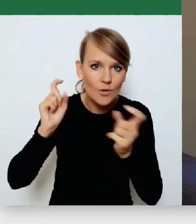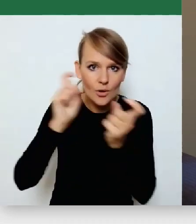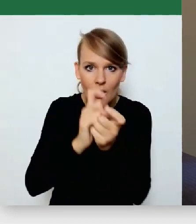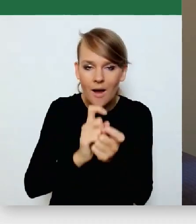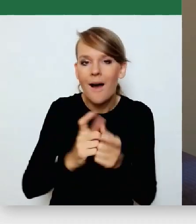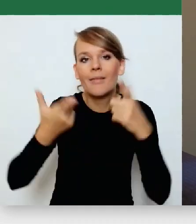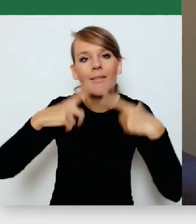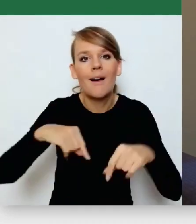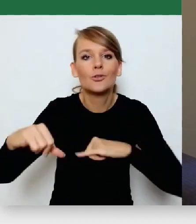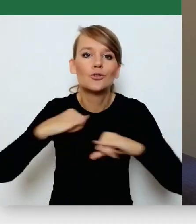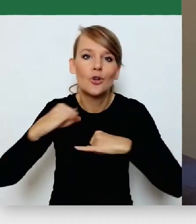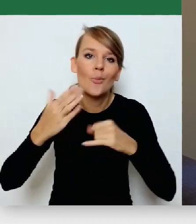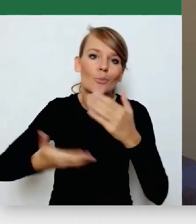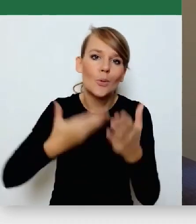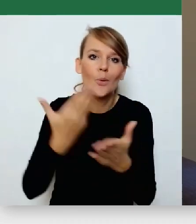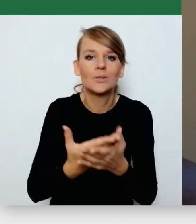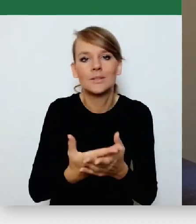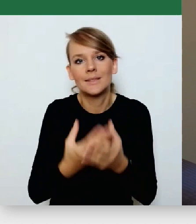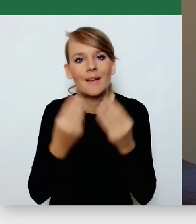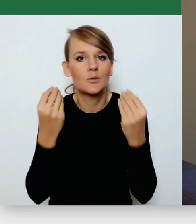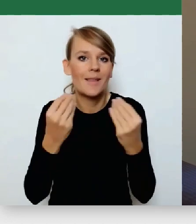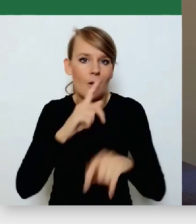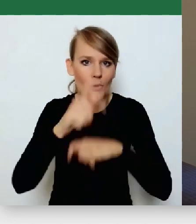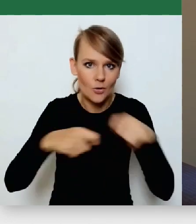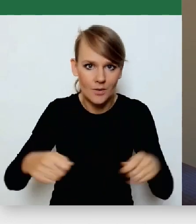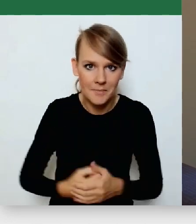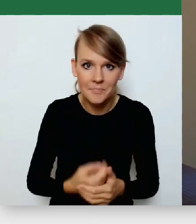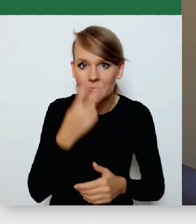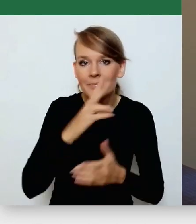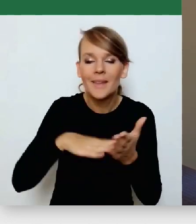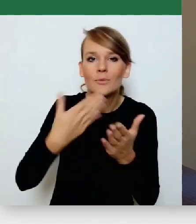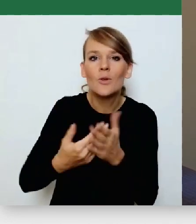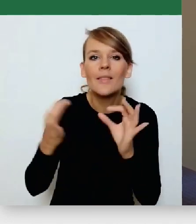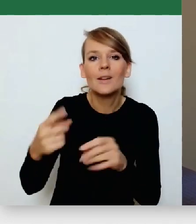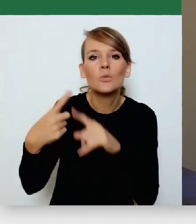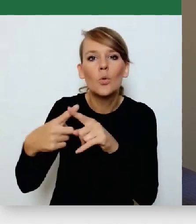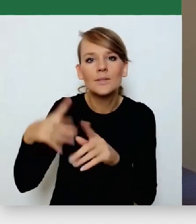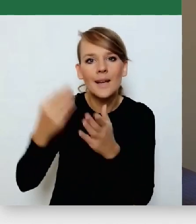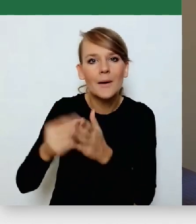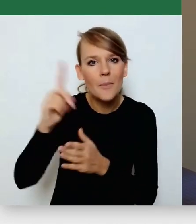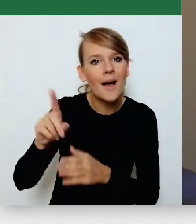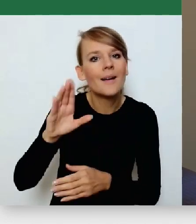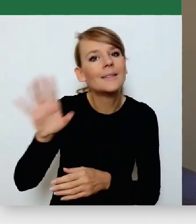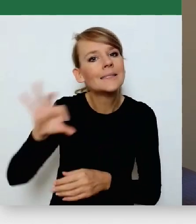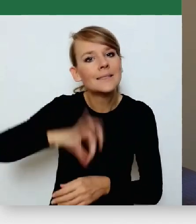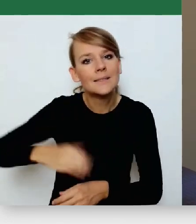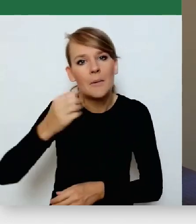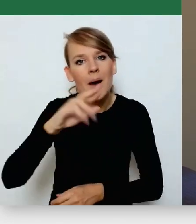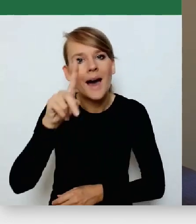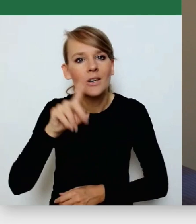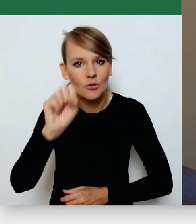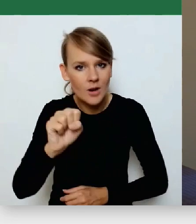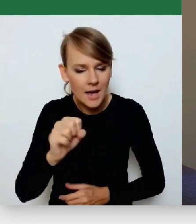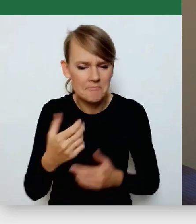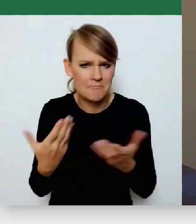jakieś proponuje. Zwróćcie uwagę w tej chwili z tymi marżami spółek Skarbu Państwa. No przecież to są spółki Skarbu Państwa. No to jeśli one nagle